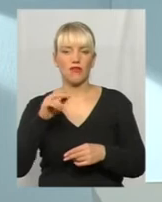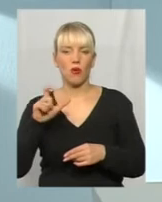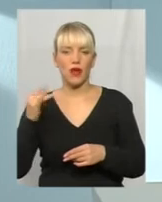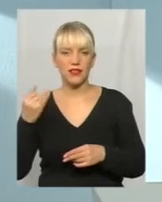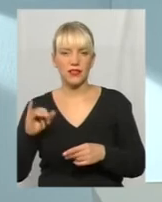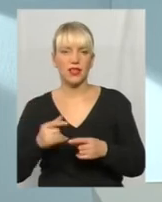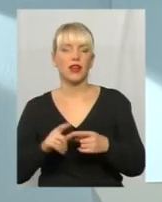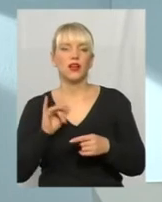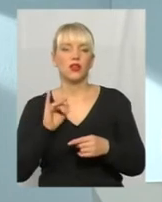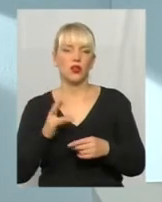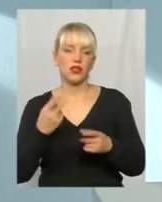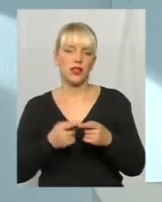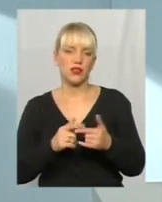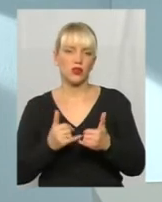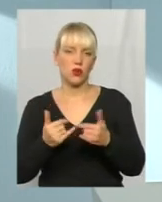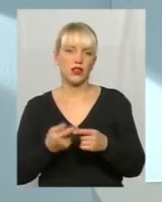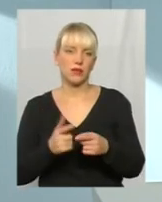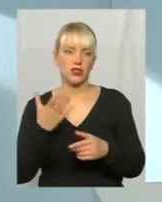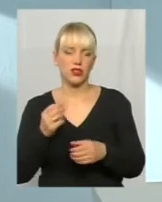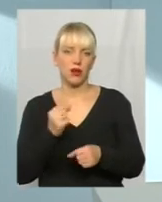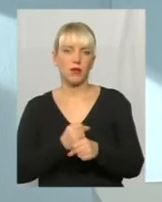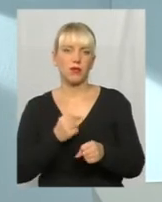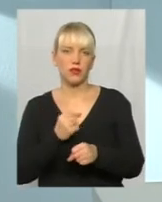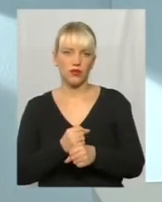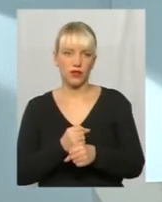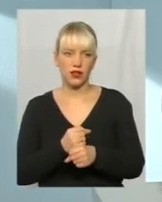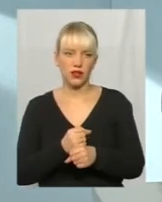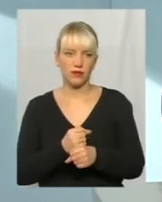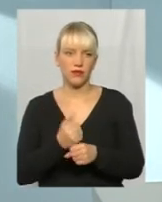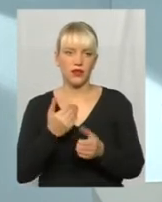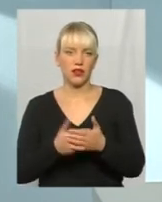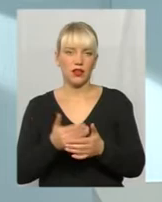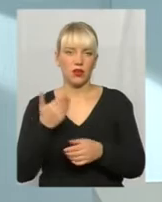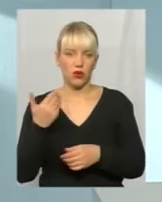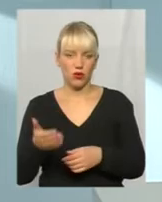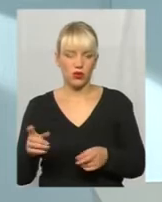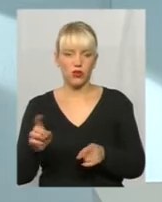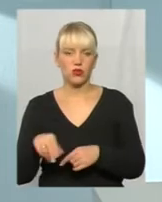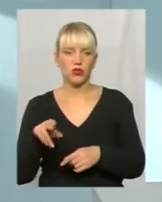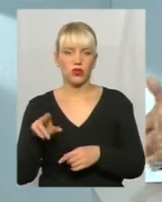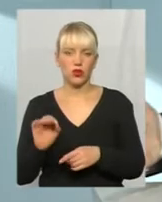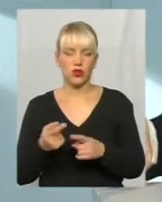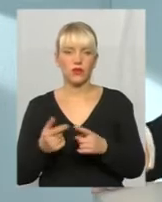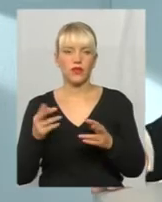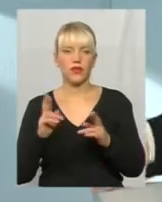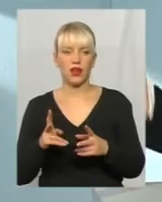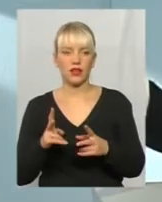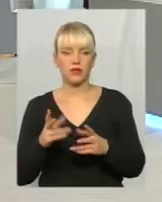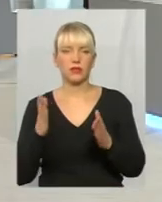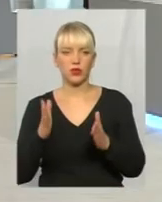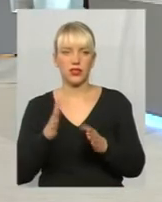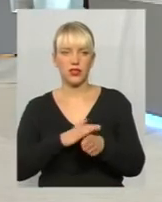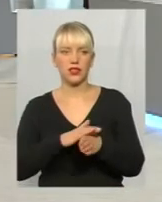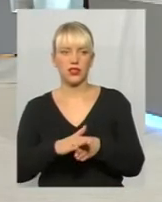треба іти. Попрацювати. Попрацювати. Так от, щодо того, яким чином буде